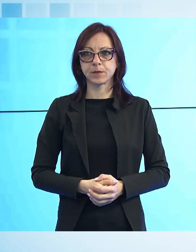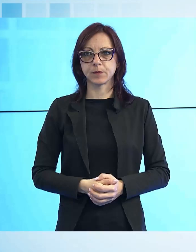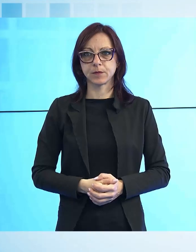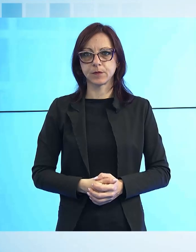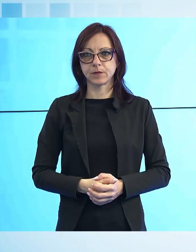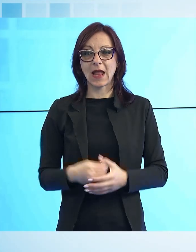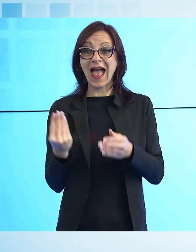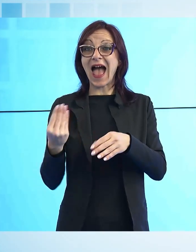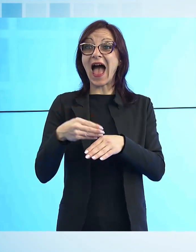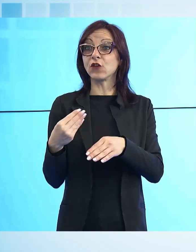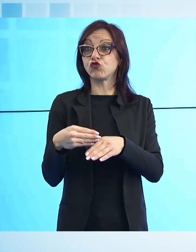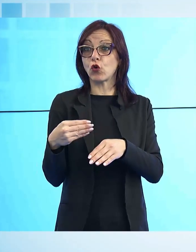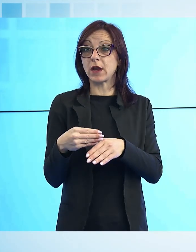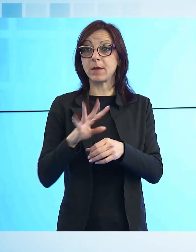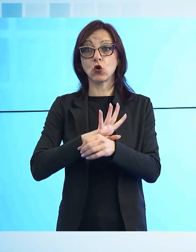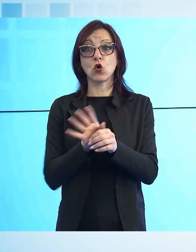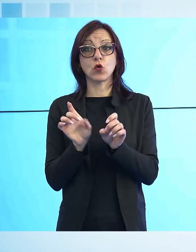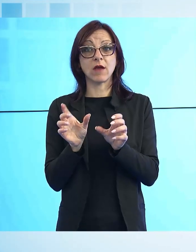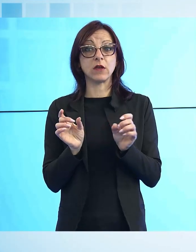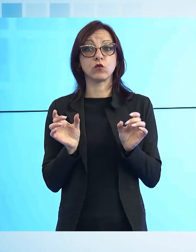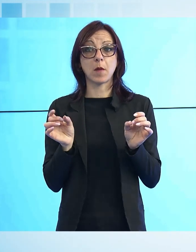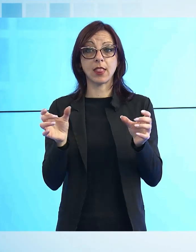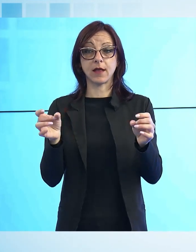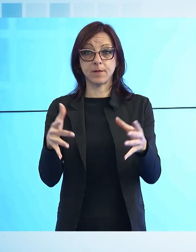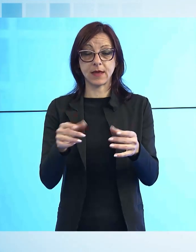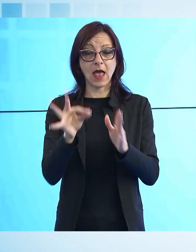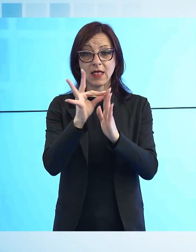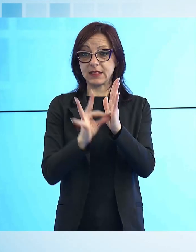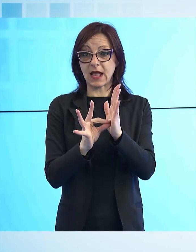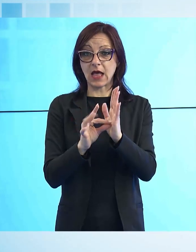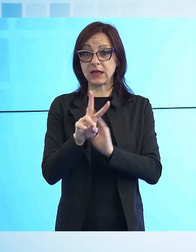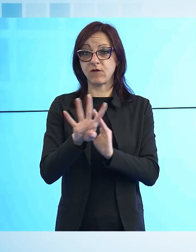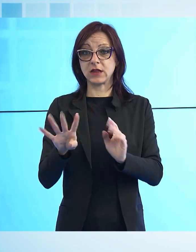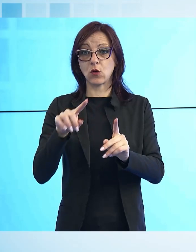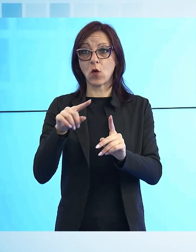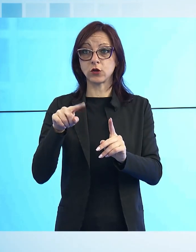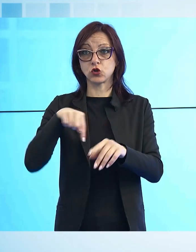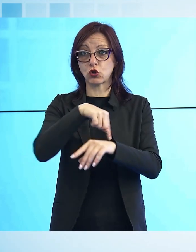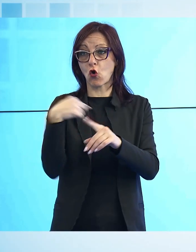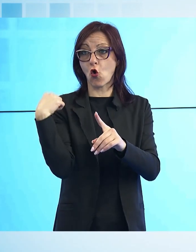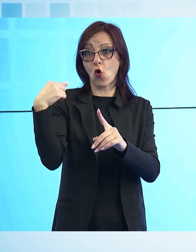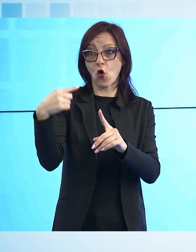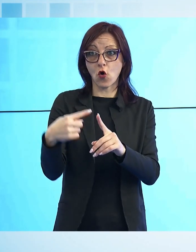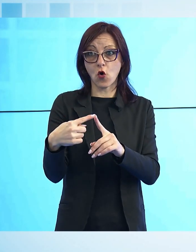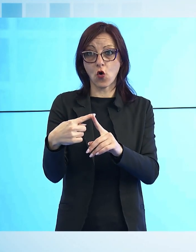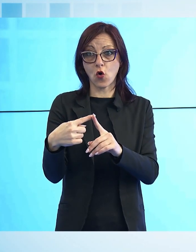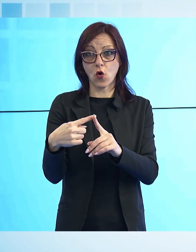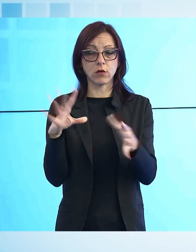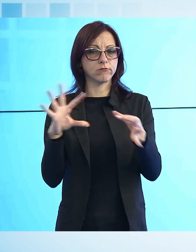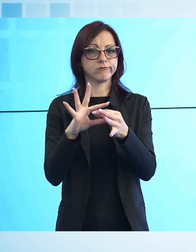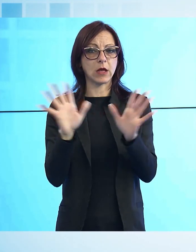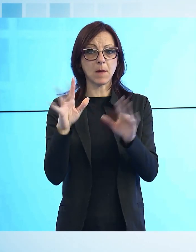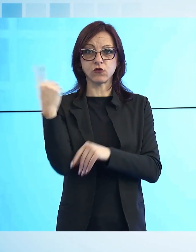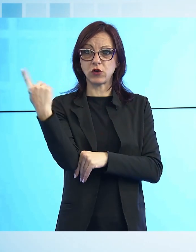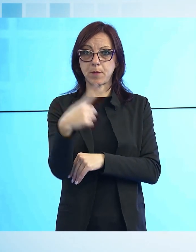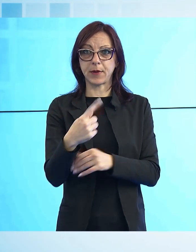della pandemia. Leggiamo assieme i dati relativi alle ultime 24 ore facendo riferimento come sempre alla nostra grafica.